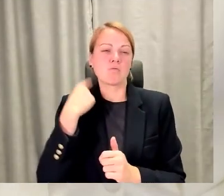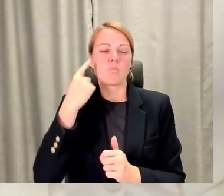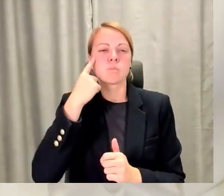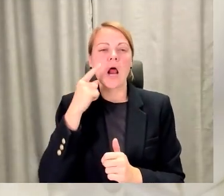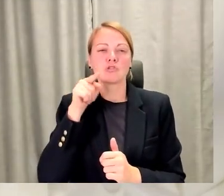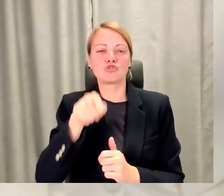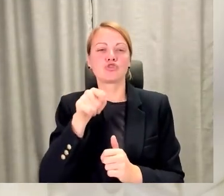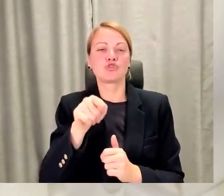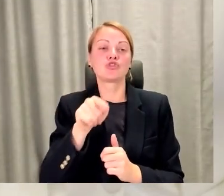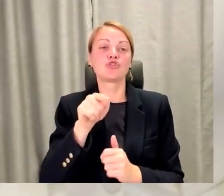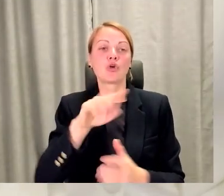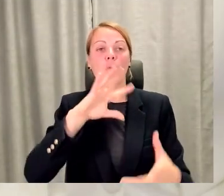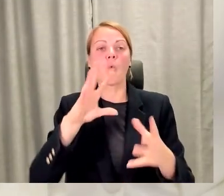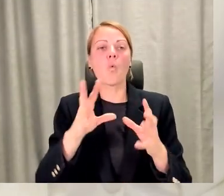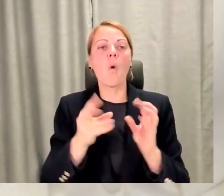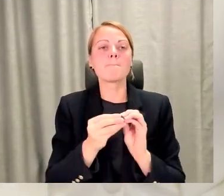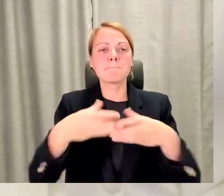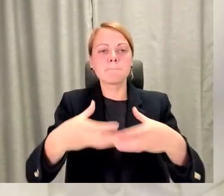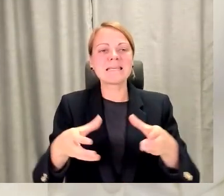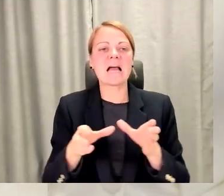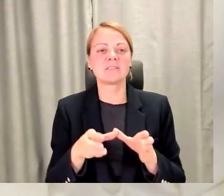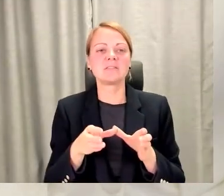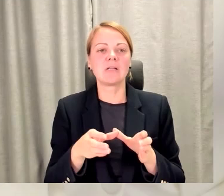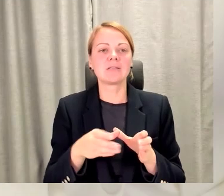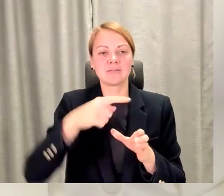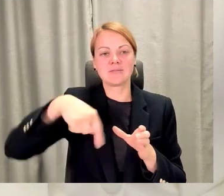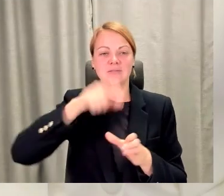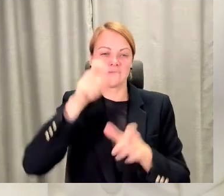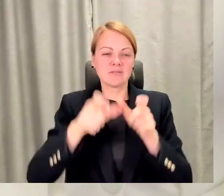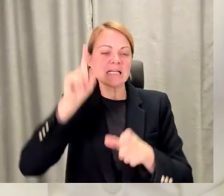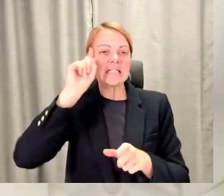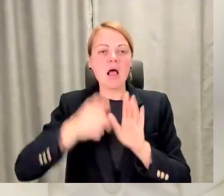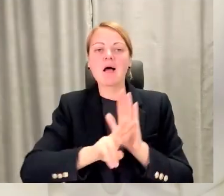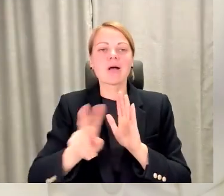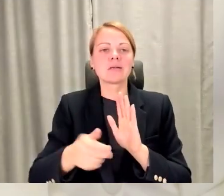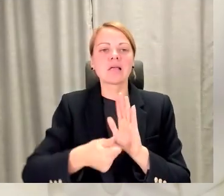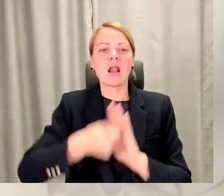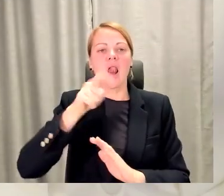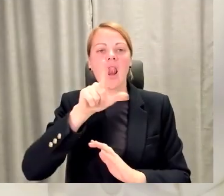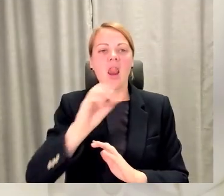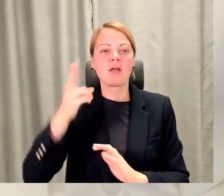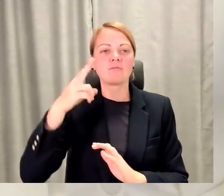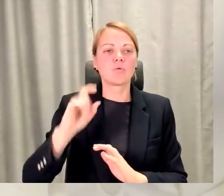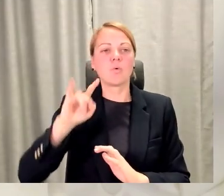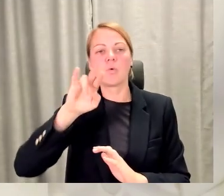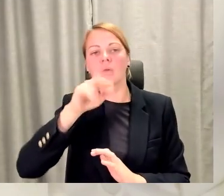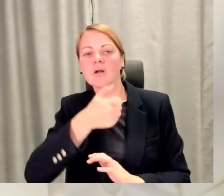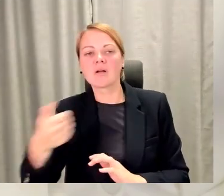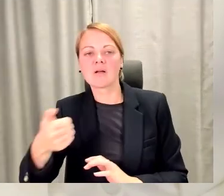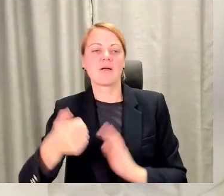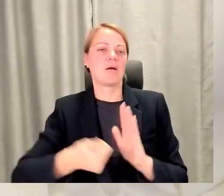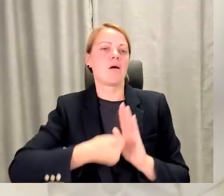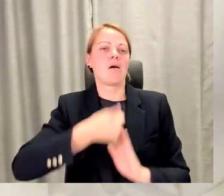kopienu cilvēki arī zina to, kas ir vislabāk piemēram lēdurga nepieciešams. Kas mums ir labāk nepieciešams